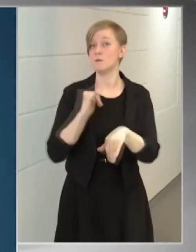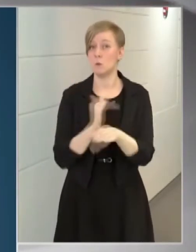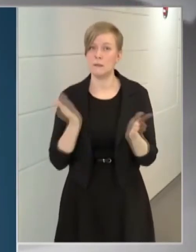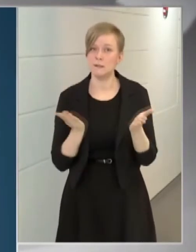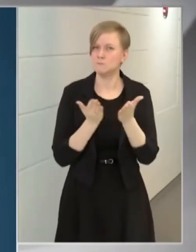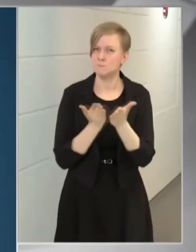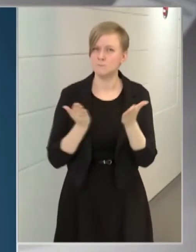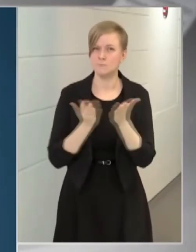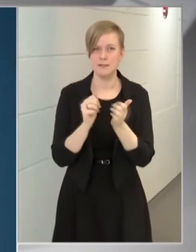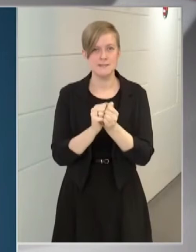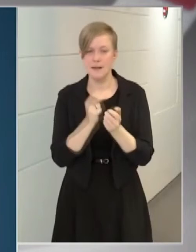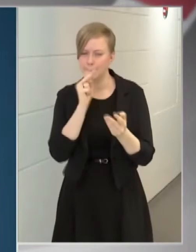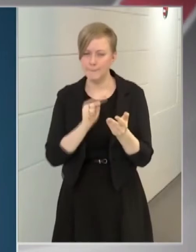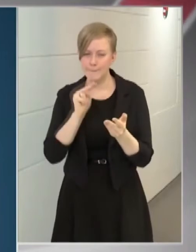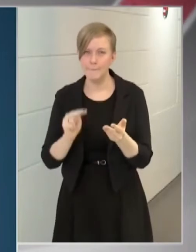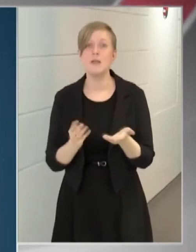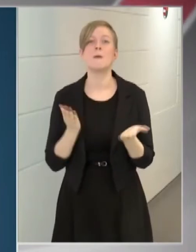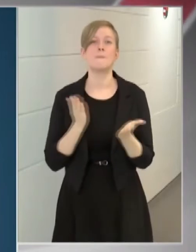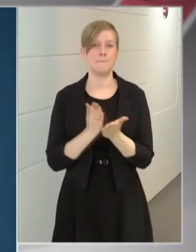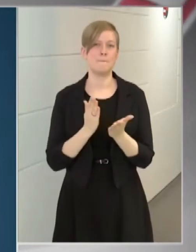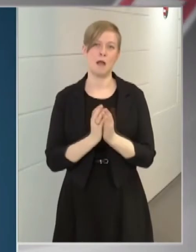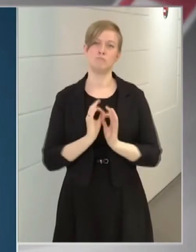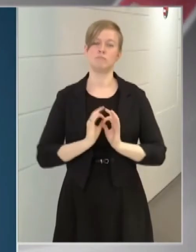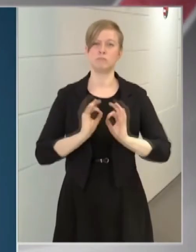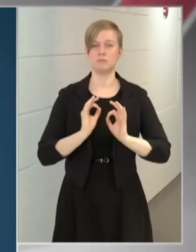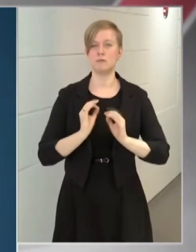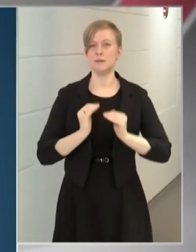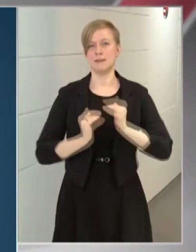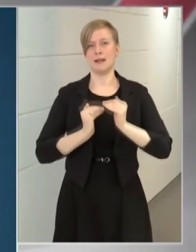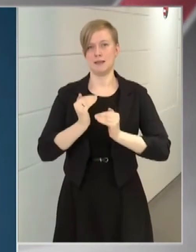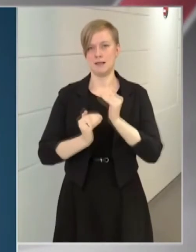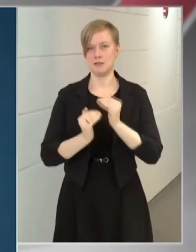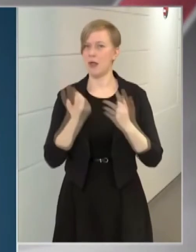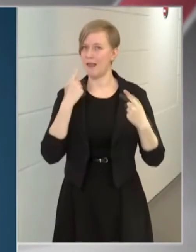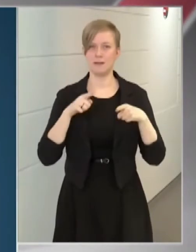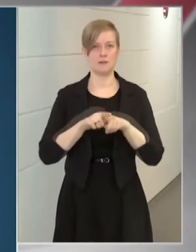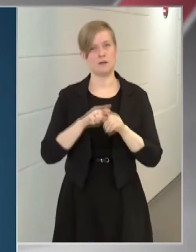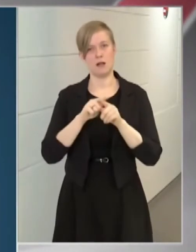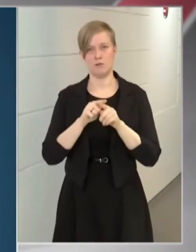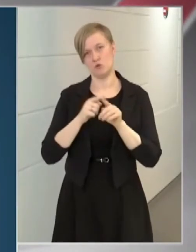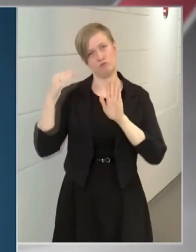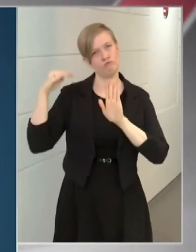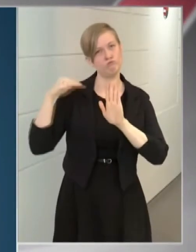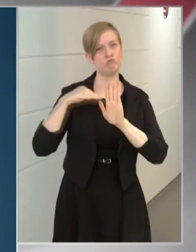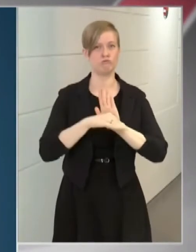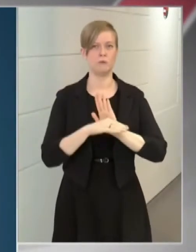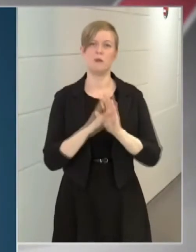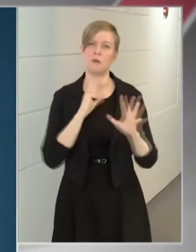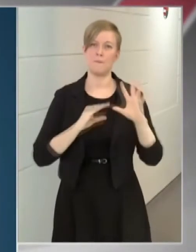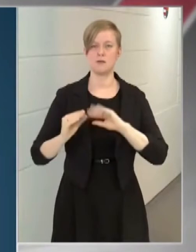számokkal, ott már egy kedvező tendenciát egyértelmű csökkenéstől tapasztalunk.